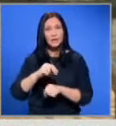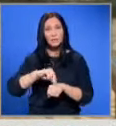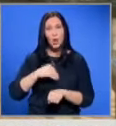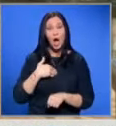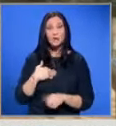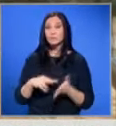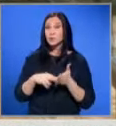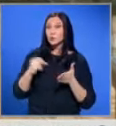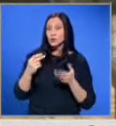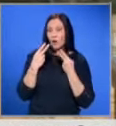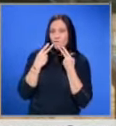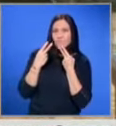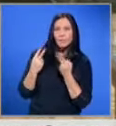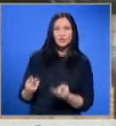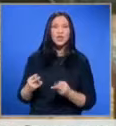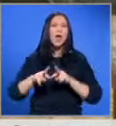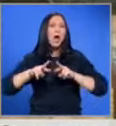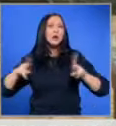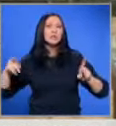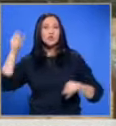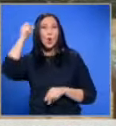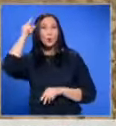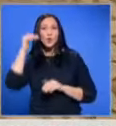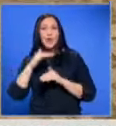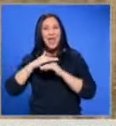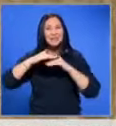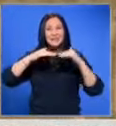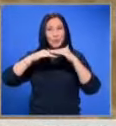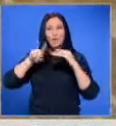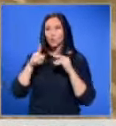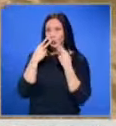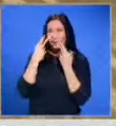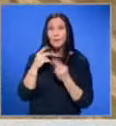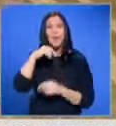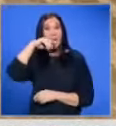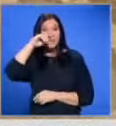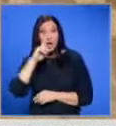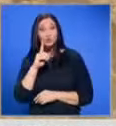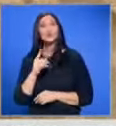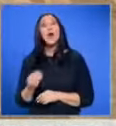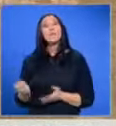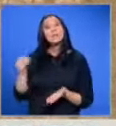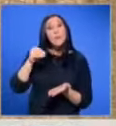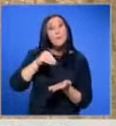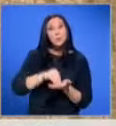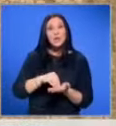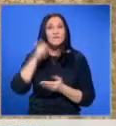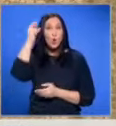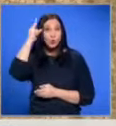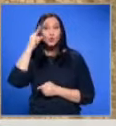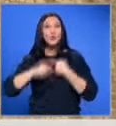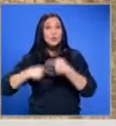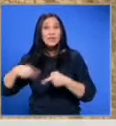Аз съм изключително впечатлен от различните културни слоеве, които видях. Най-важното е да се сложи културното наследство като